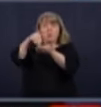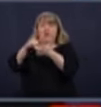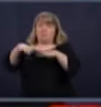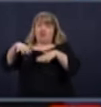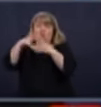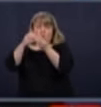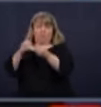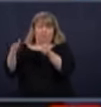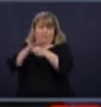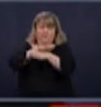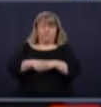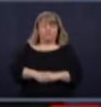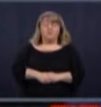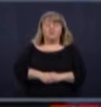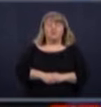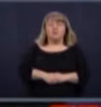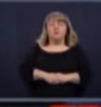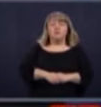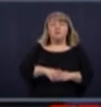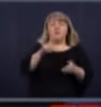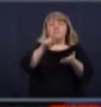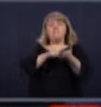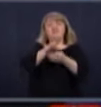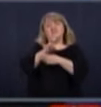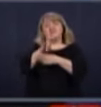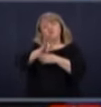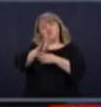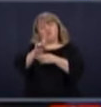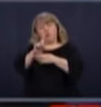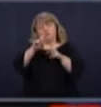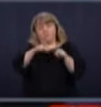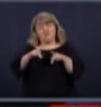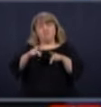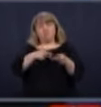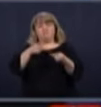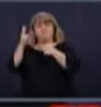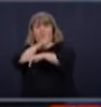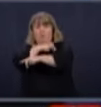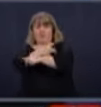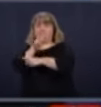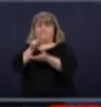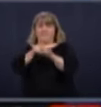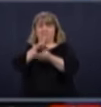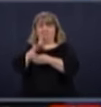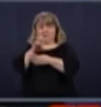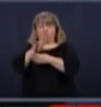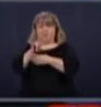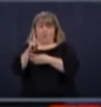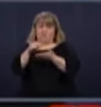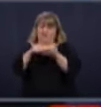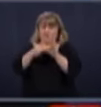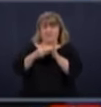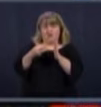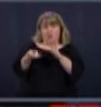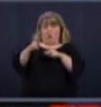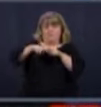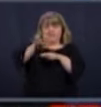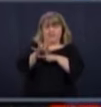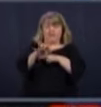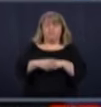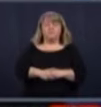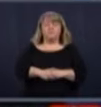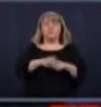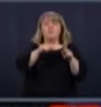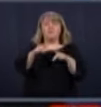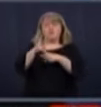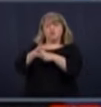1771 personnes hospitalisées. C'est une augmentation de 5. 179 personnes